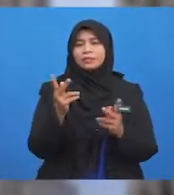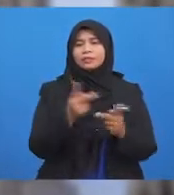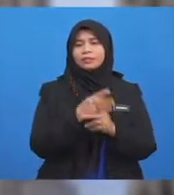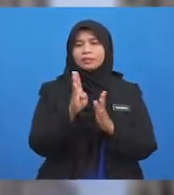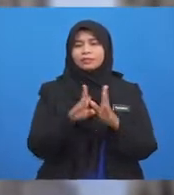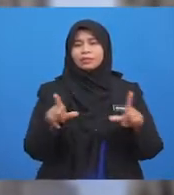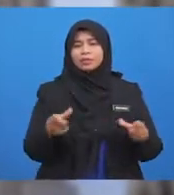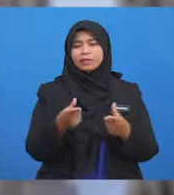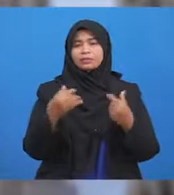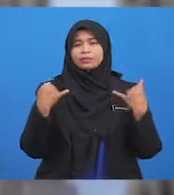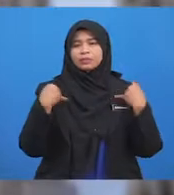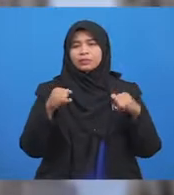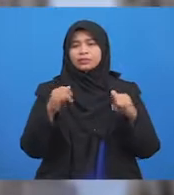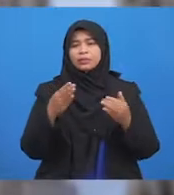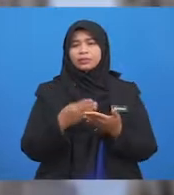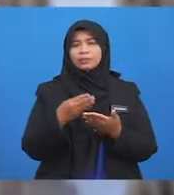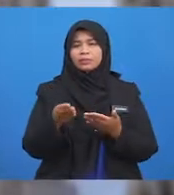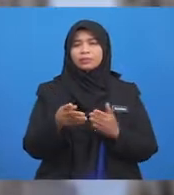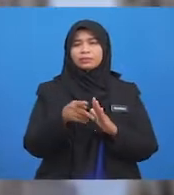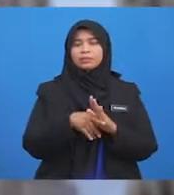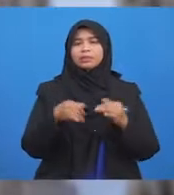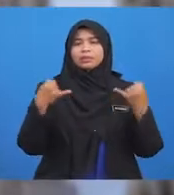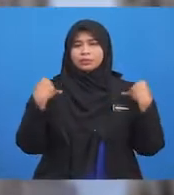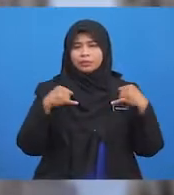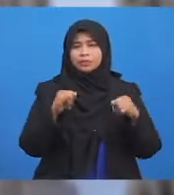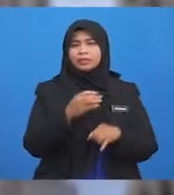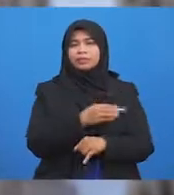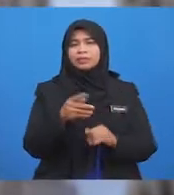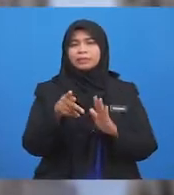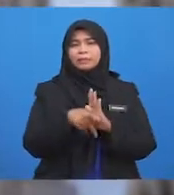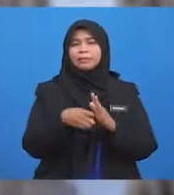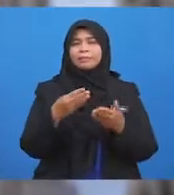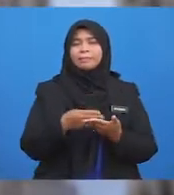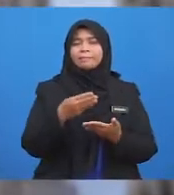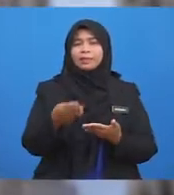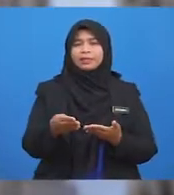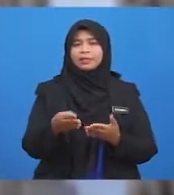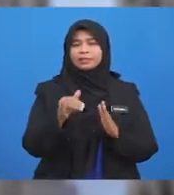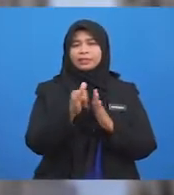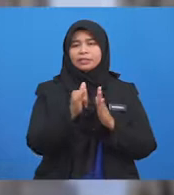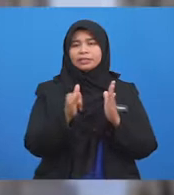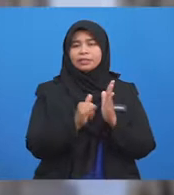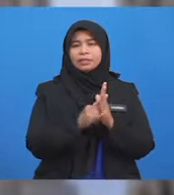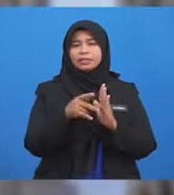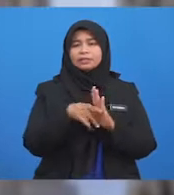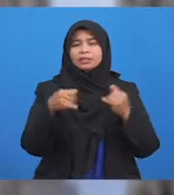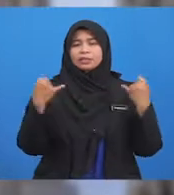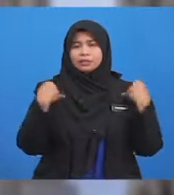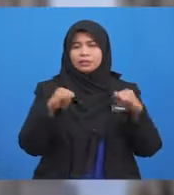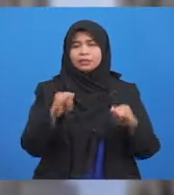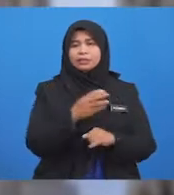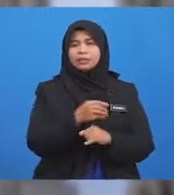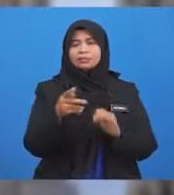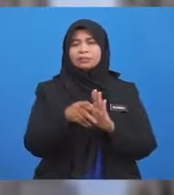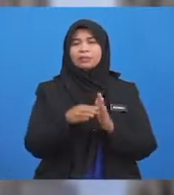beli Yang pertama Penjual dan pembeli Syarat-syarat Penjual dan pembeli adalah